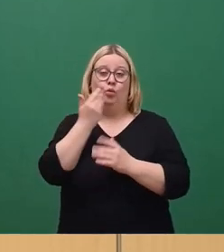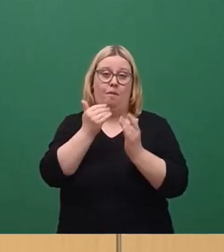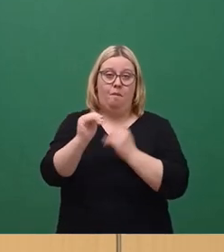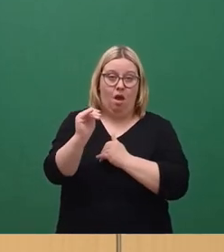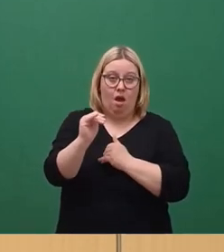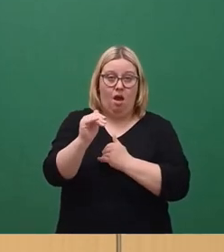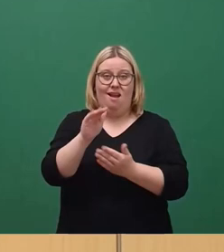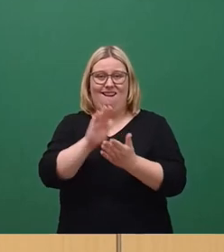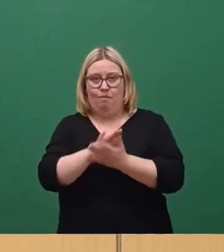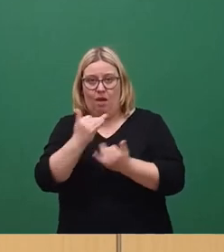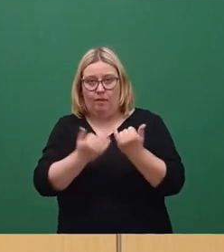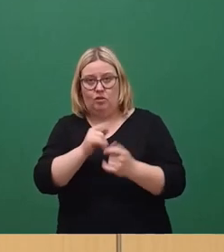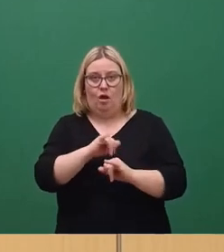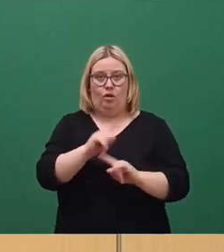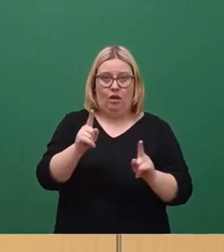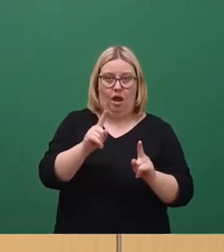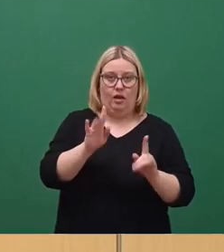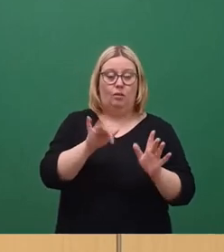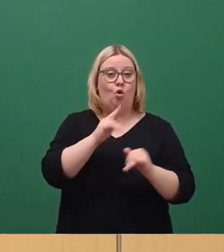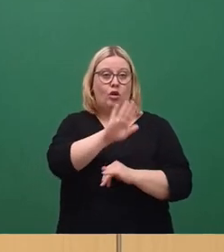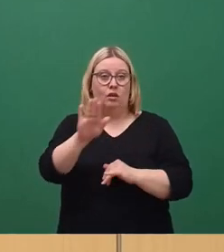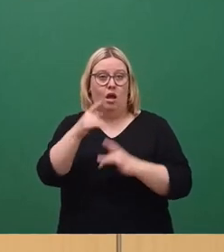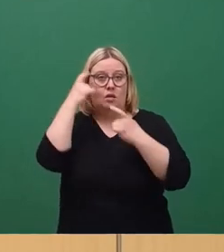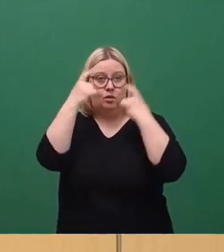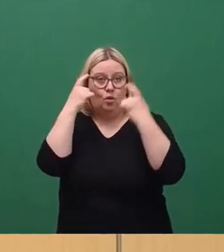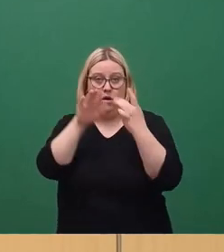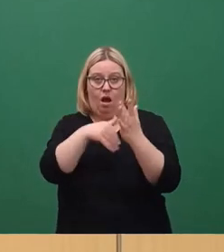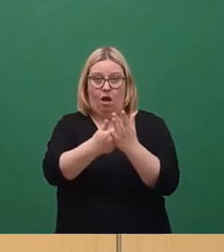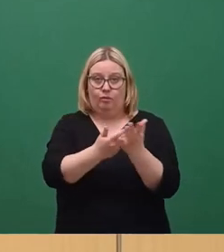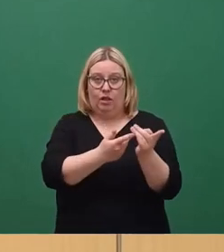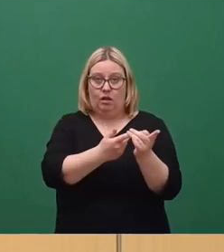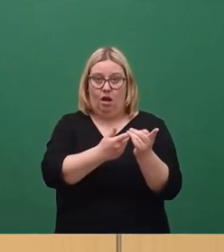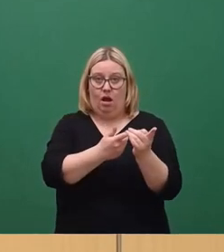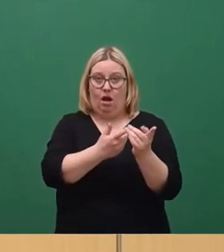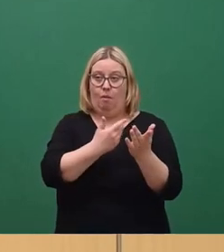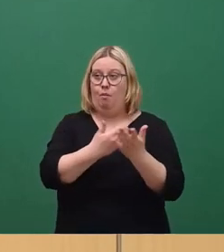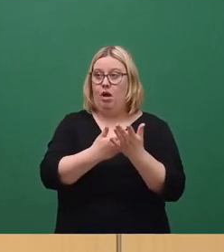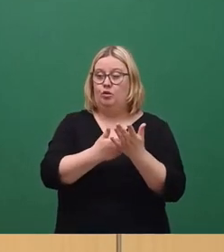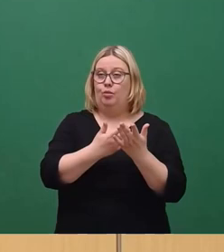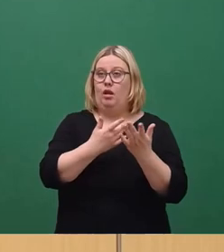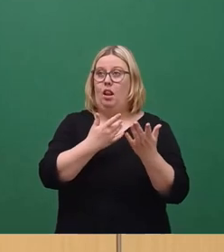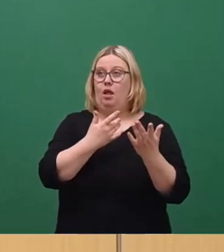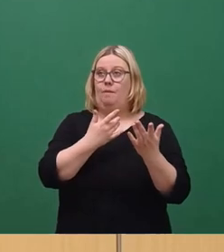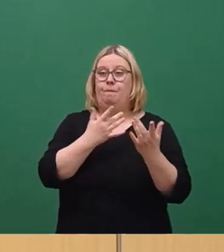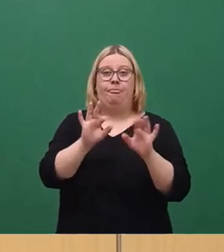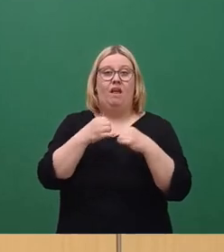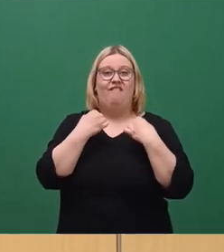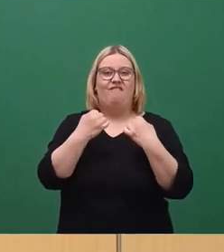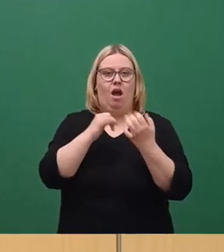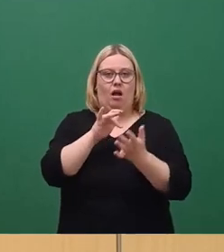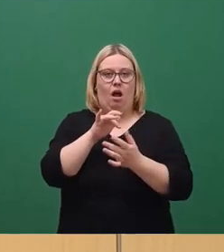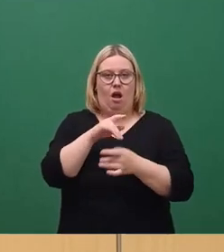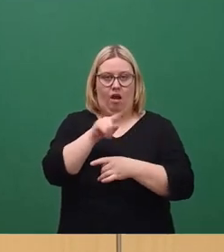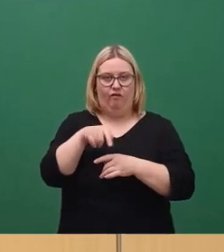das mit der Abrechnung? Ist die Sorge der Anbieter, zum Beispiel, dass die Fahrerinnen und Fahrer der